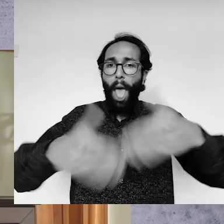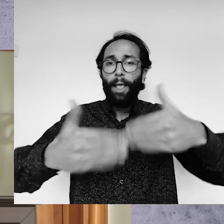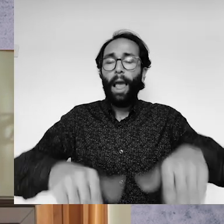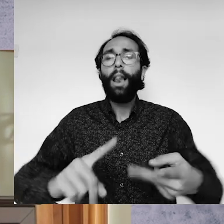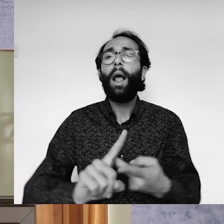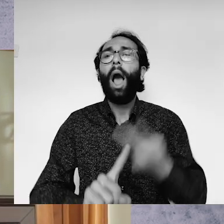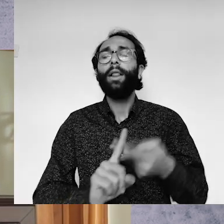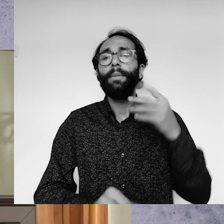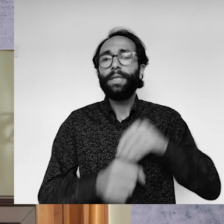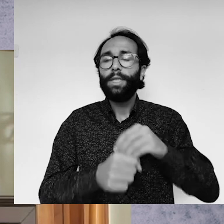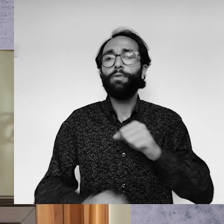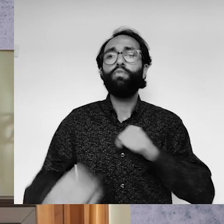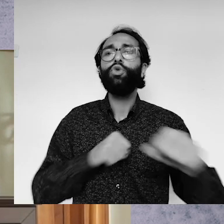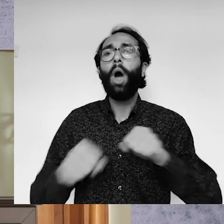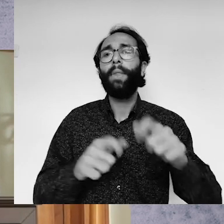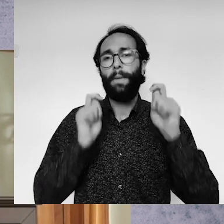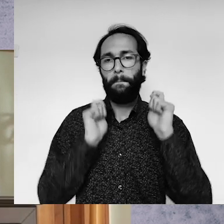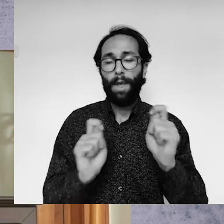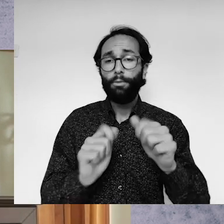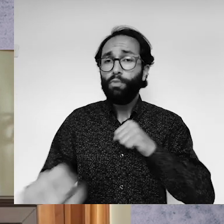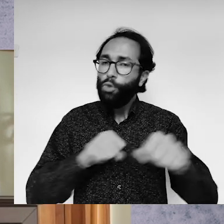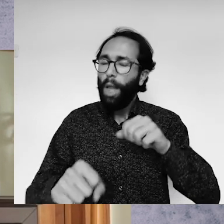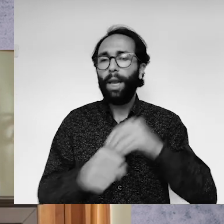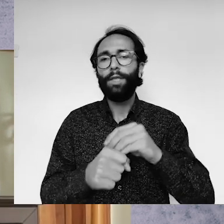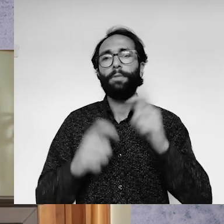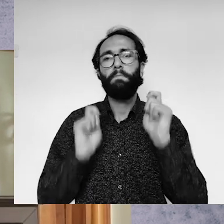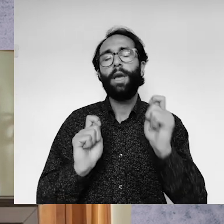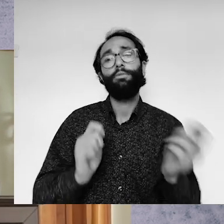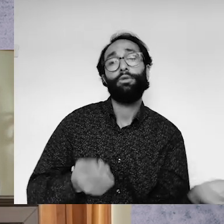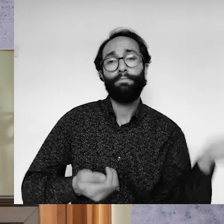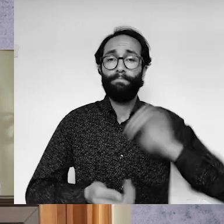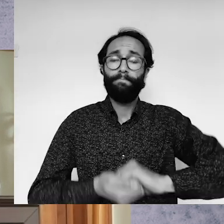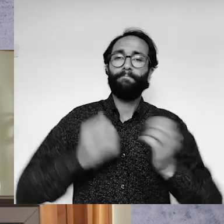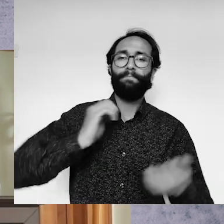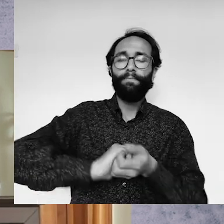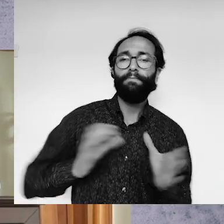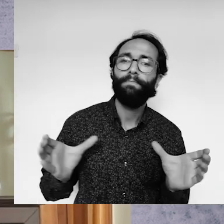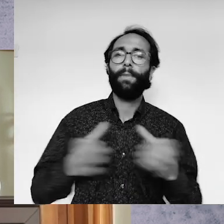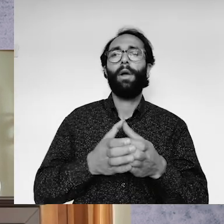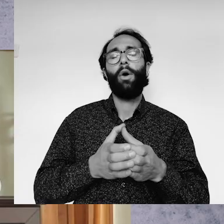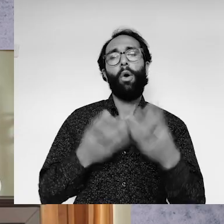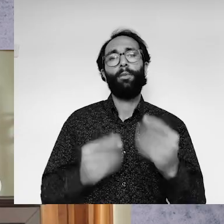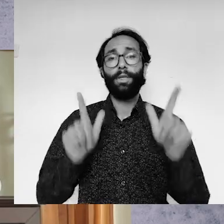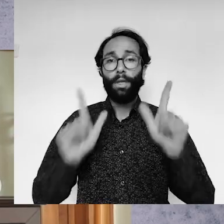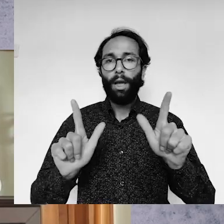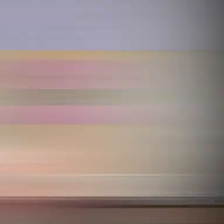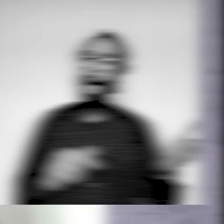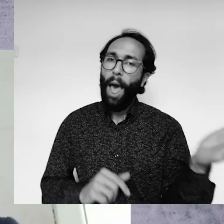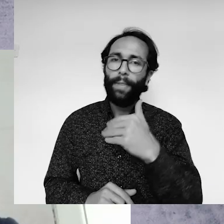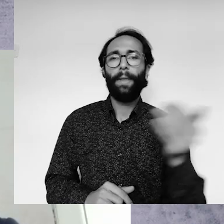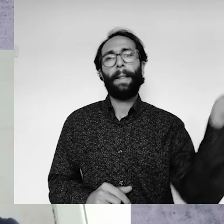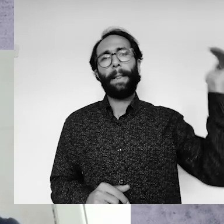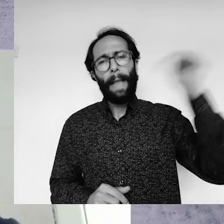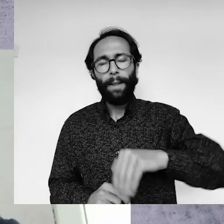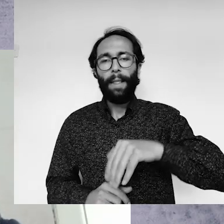engellerin kaldırılması için mücadele etmek zorundayız. Mücadele etmek içinse örgütlenmek ve bir araya gelmek zorundayız.